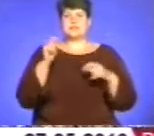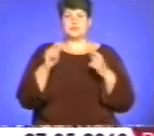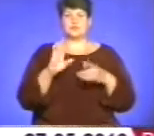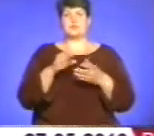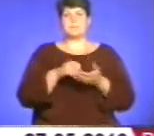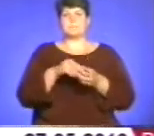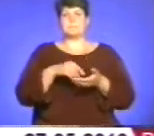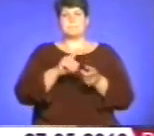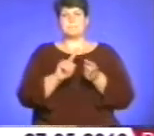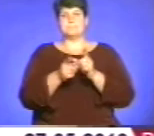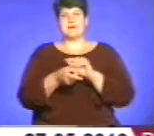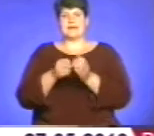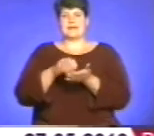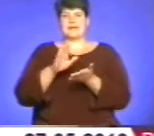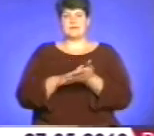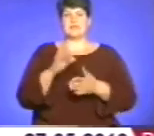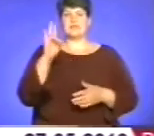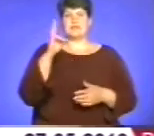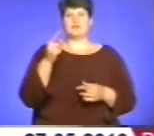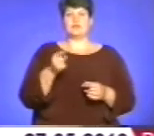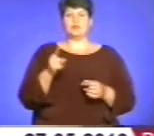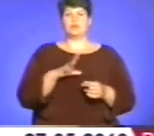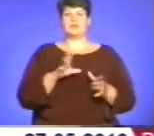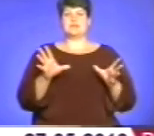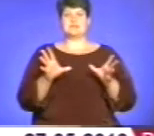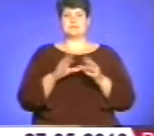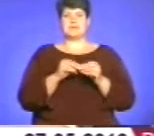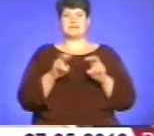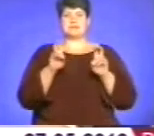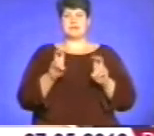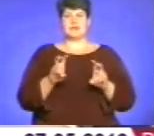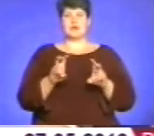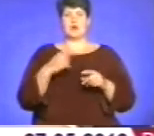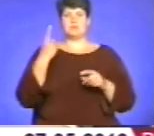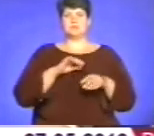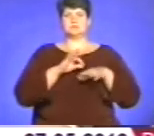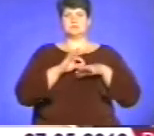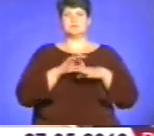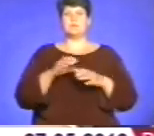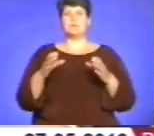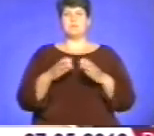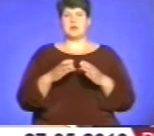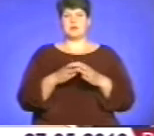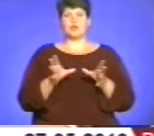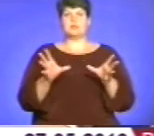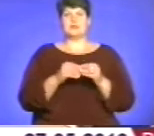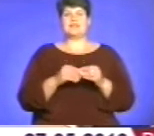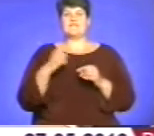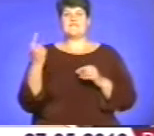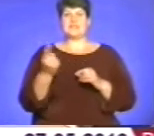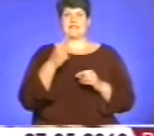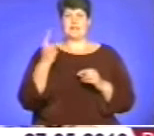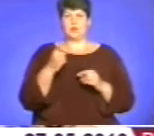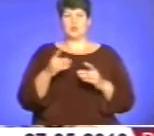перереєстрацію. У неділю у Тернополі відбулося спільне засідання обласних проводів партій, що об'єдналися в єдину структуру.